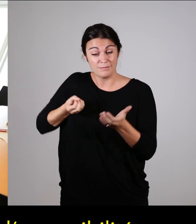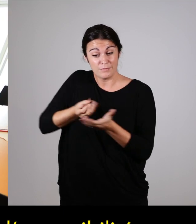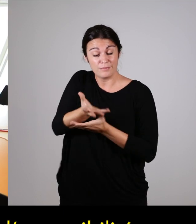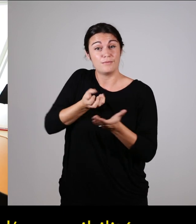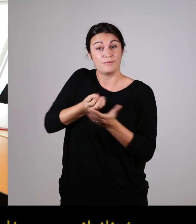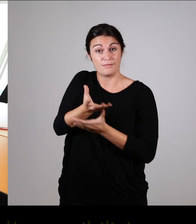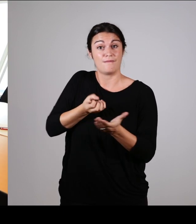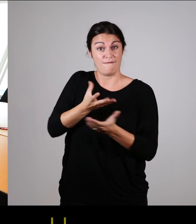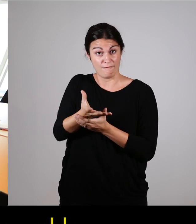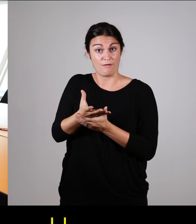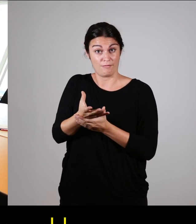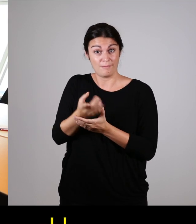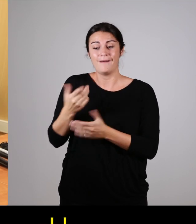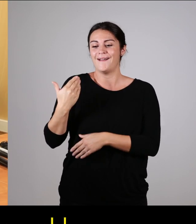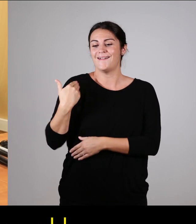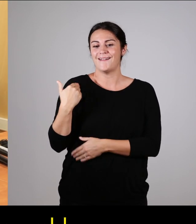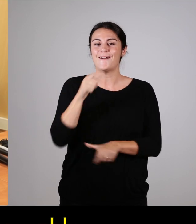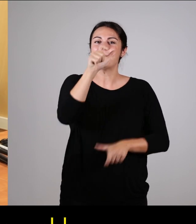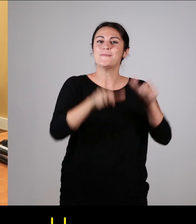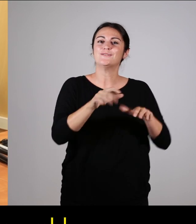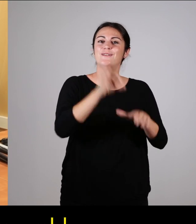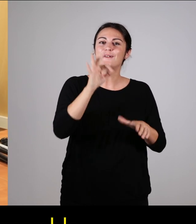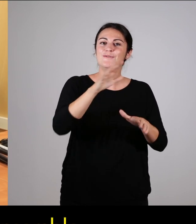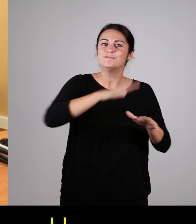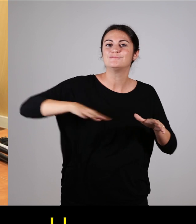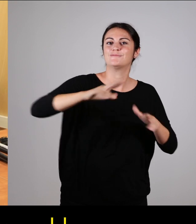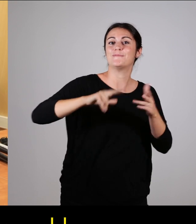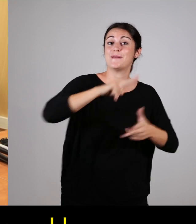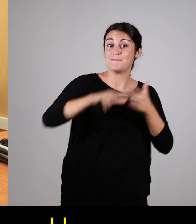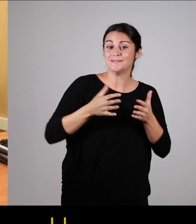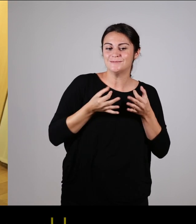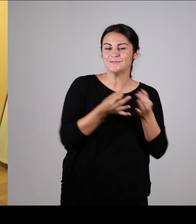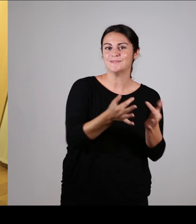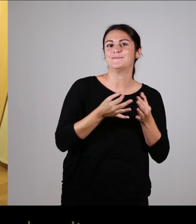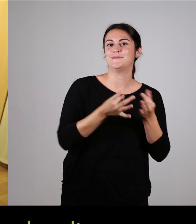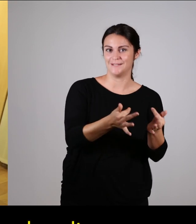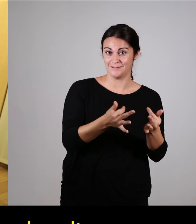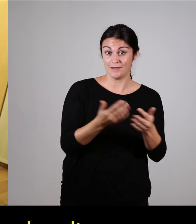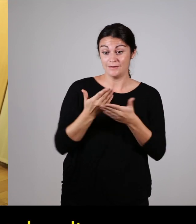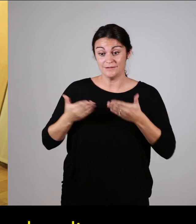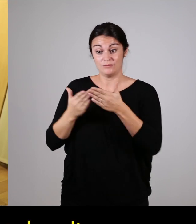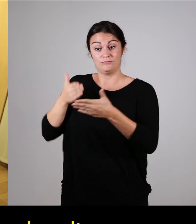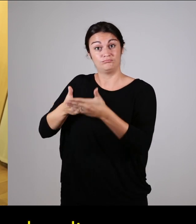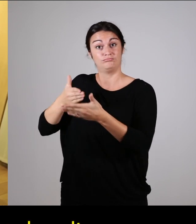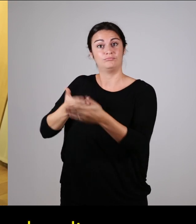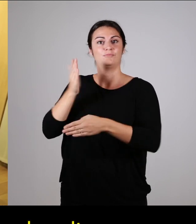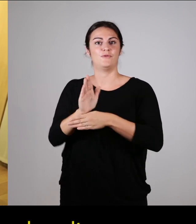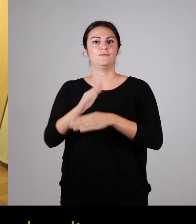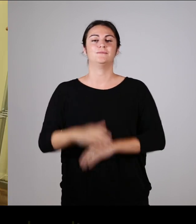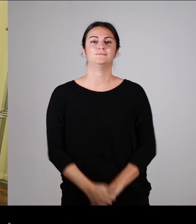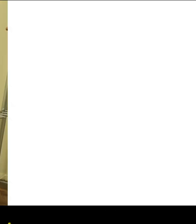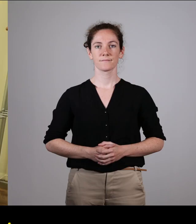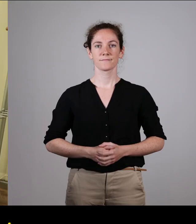'accessibilité, ce groupe a sensibilisé l'ensemble des élus de la commission intercommunale aux difficultés liées aux différents handicaps.